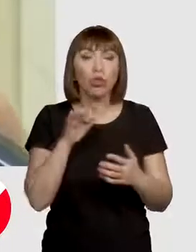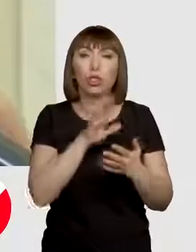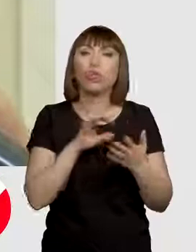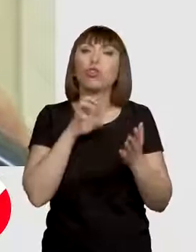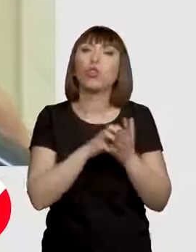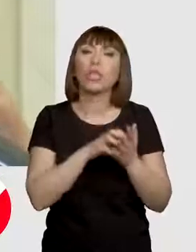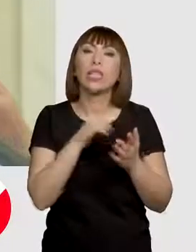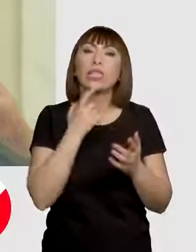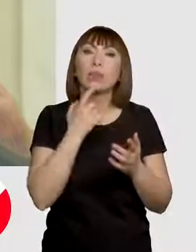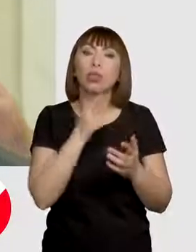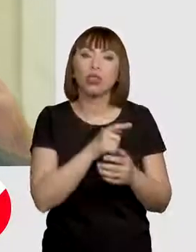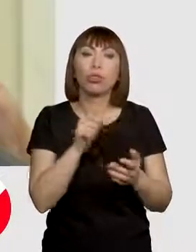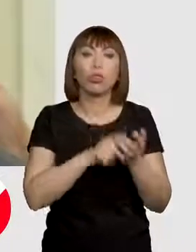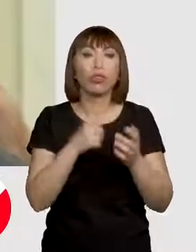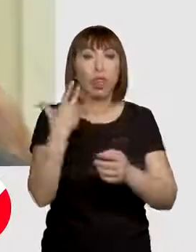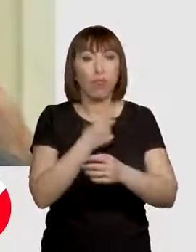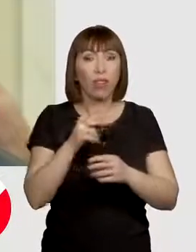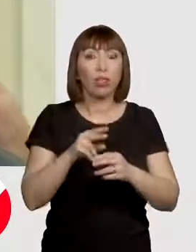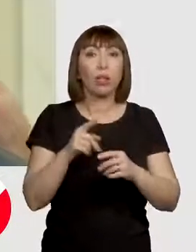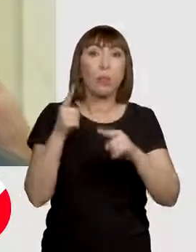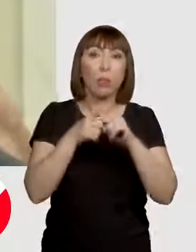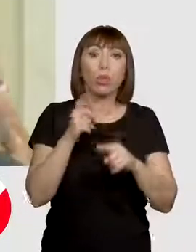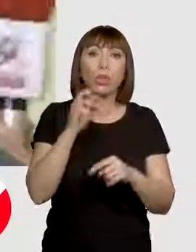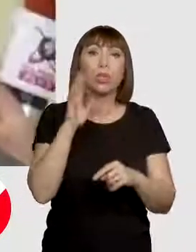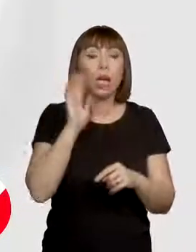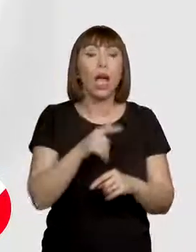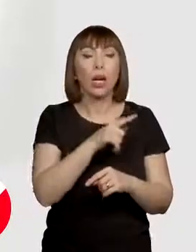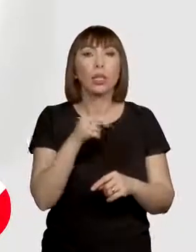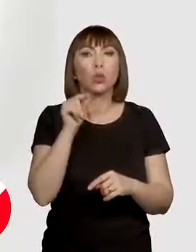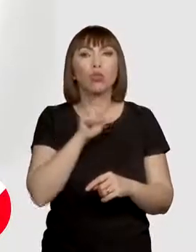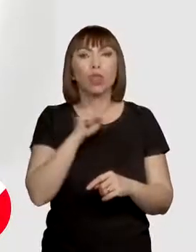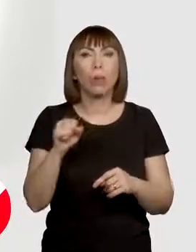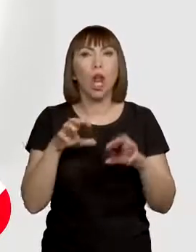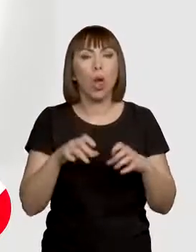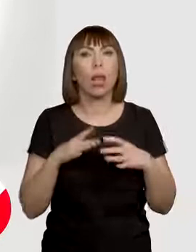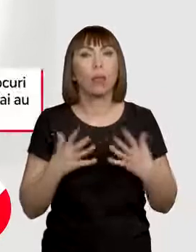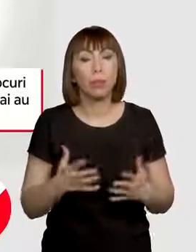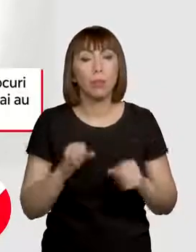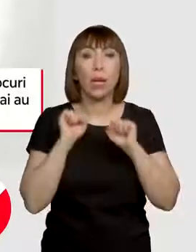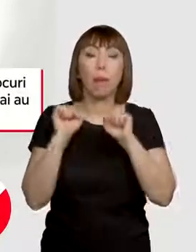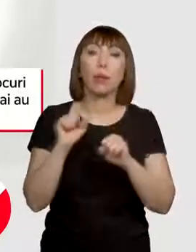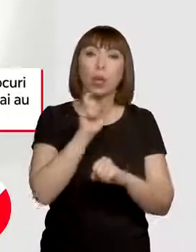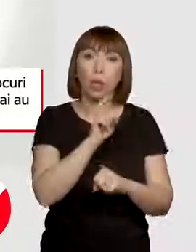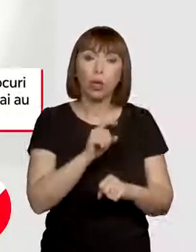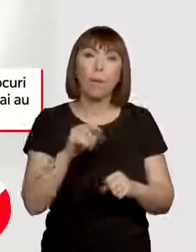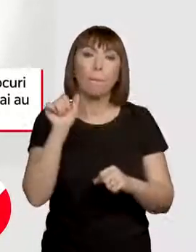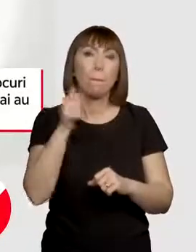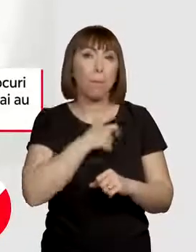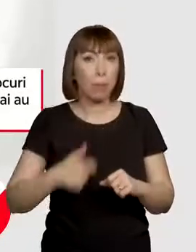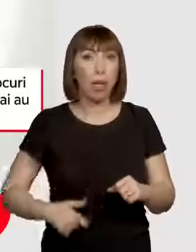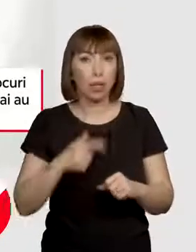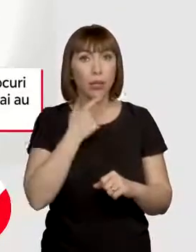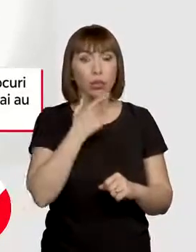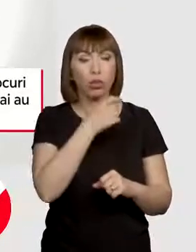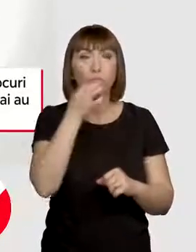Timiș să ceară vaccinul în plus, dar să aibă 20.000 de locuri libere. În apararea lui, primarul Dominic Friț spune că